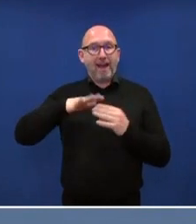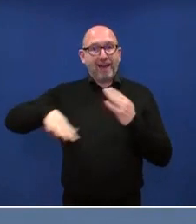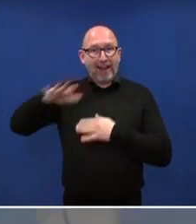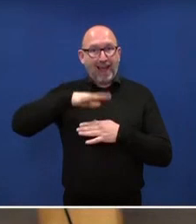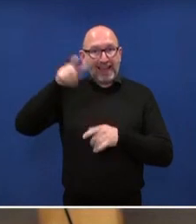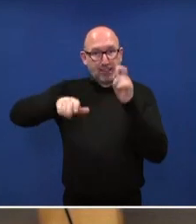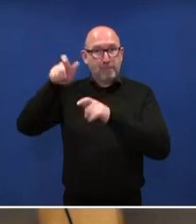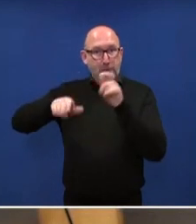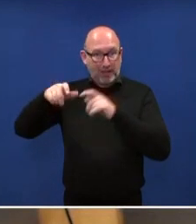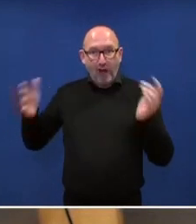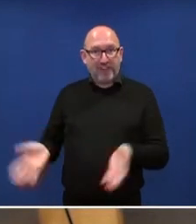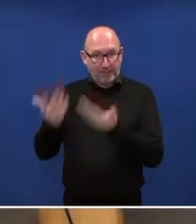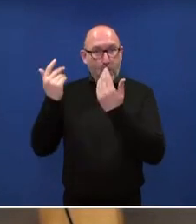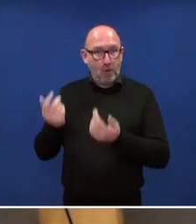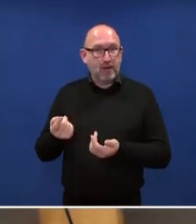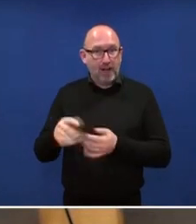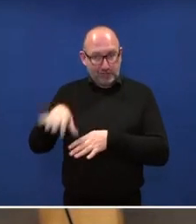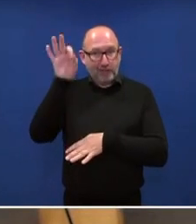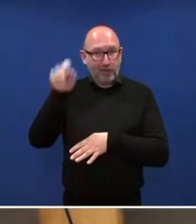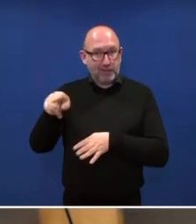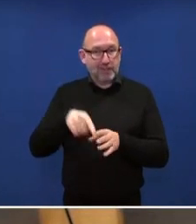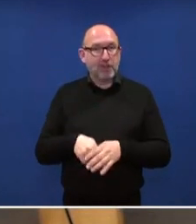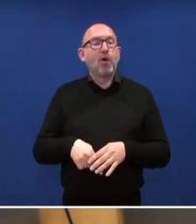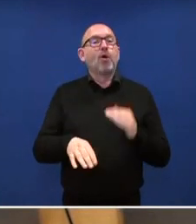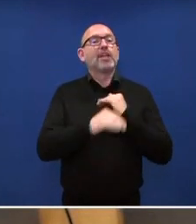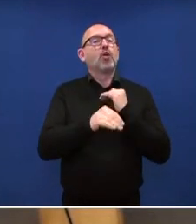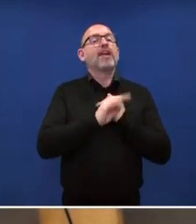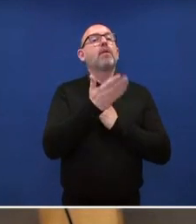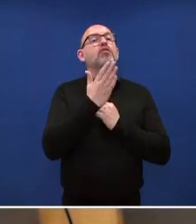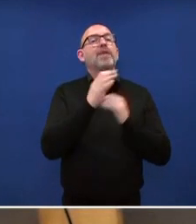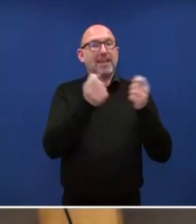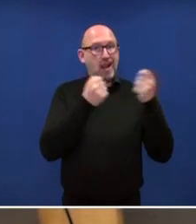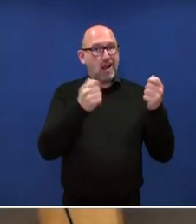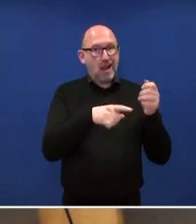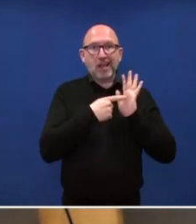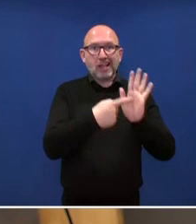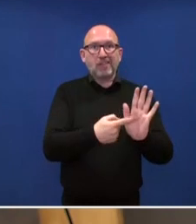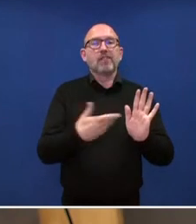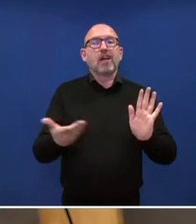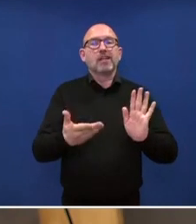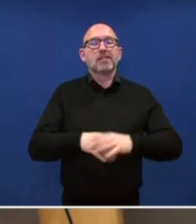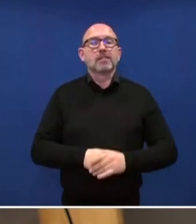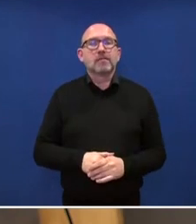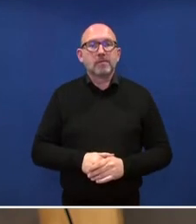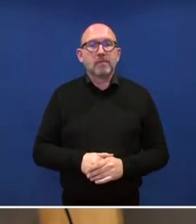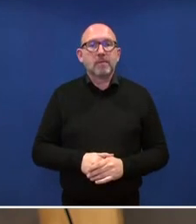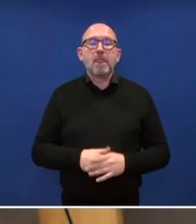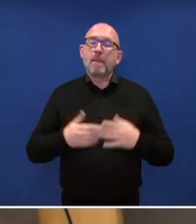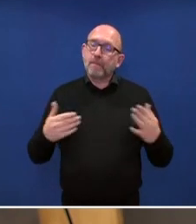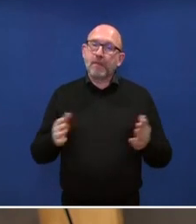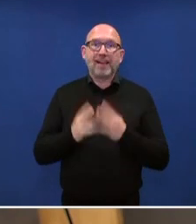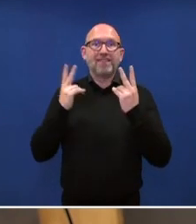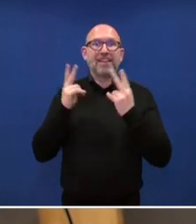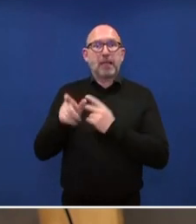aufgeflogen und die Kolleginnen vom Spiegel haben darauf hingewiesen, dass insbesondere eine wesentlich relevante